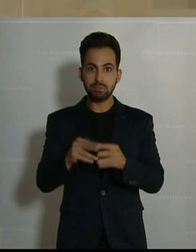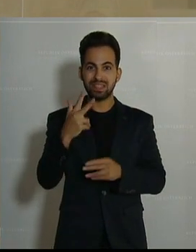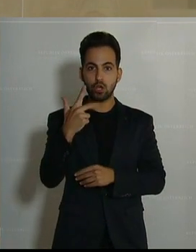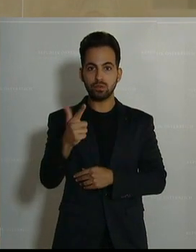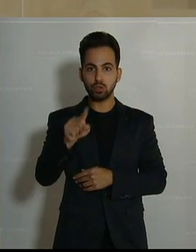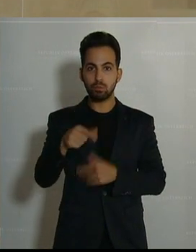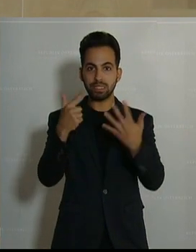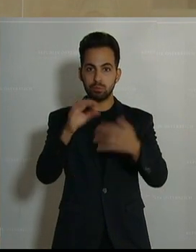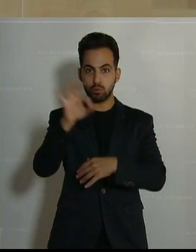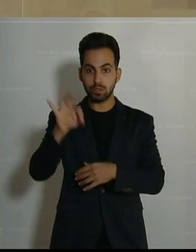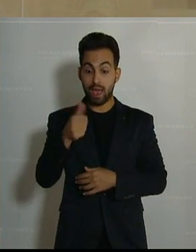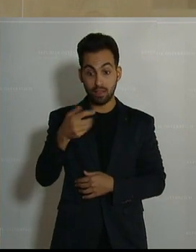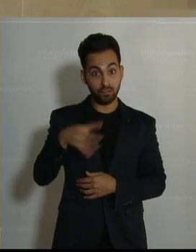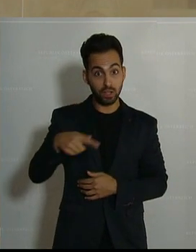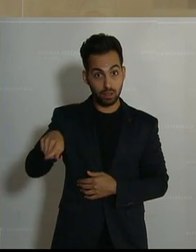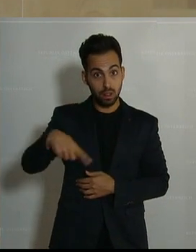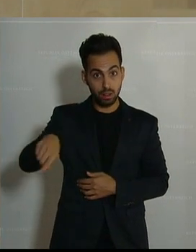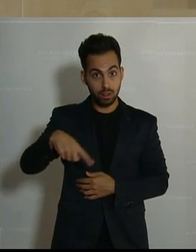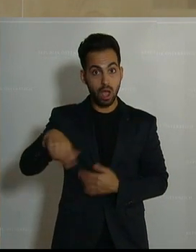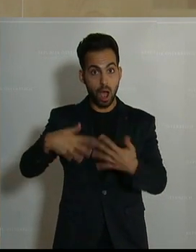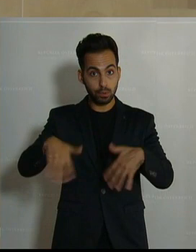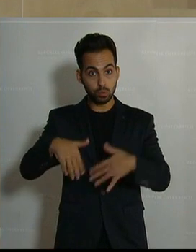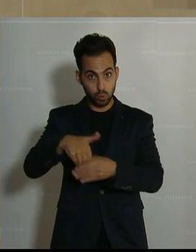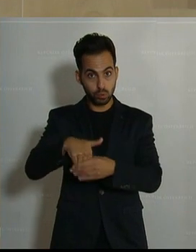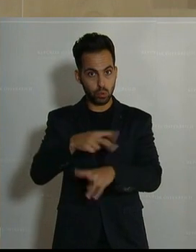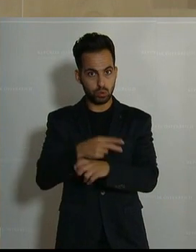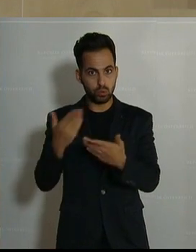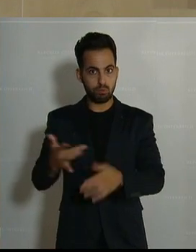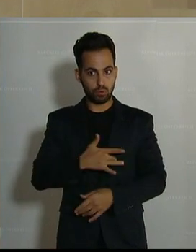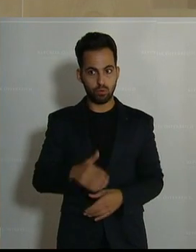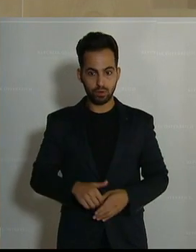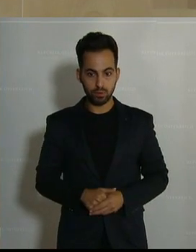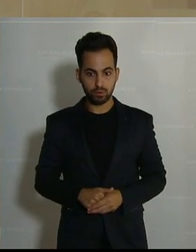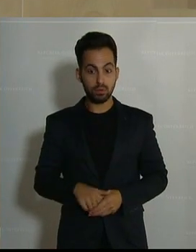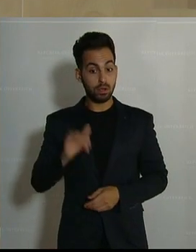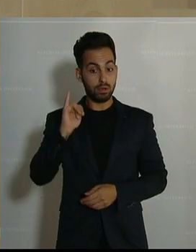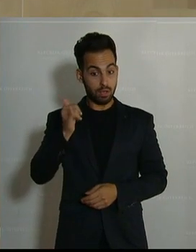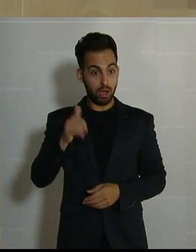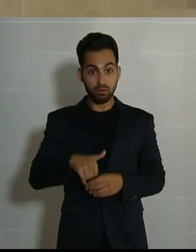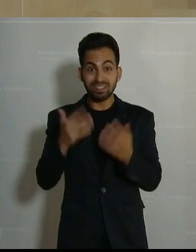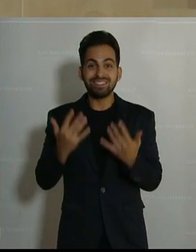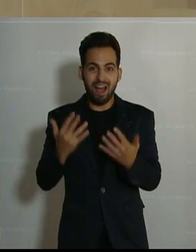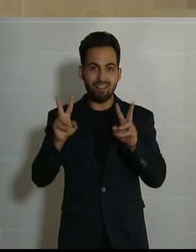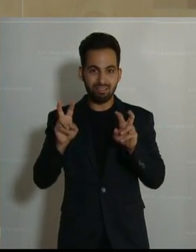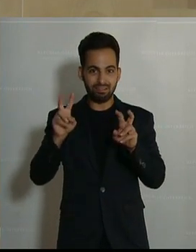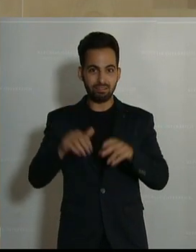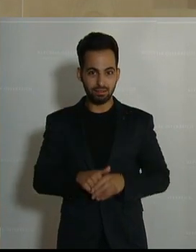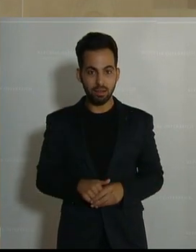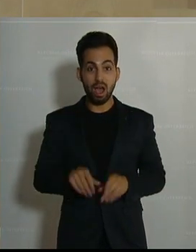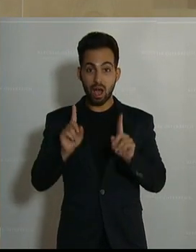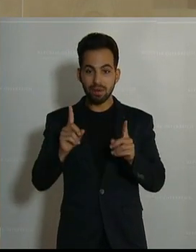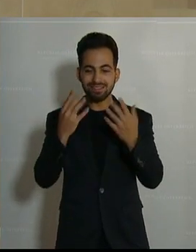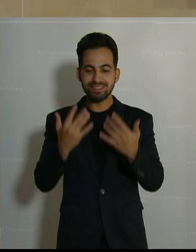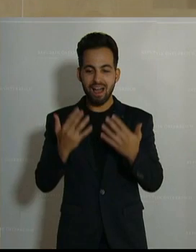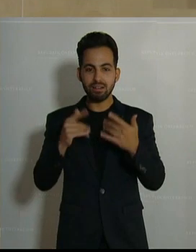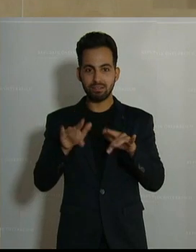,7 Prozent, ein Viertel der Arbeitslosen in Österreich. Ja, das sind nur Zahlen. Aber hinter jeder